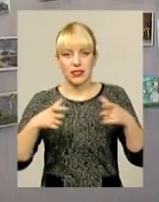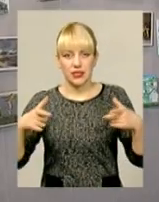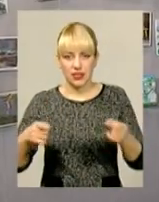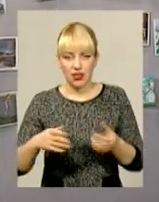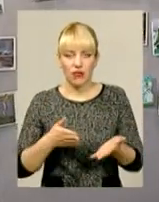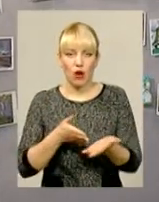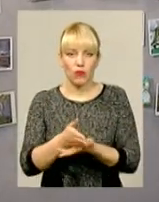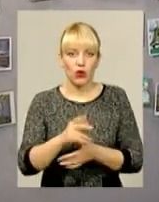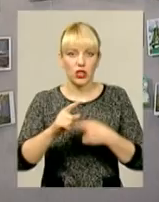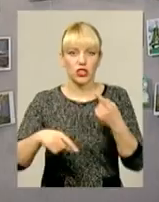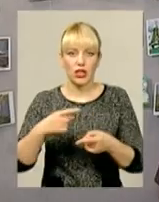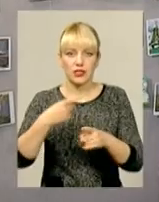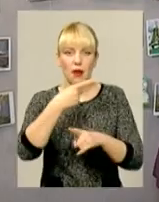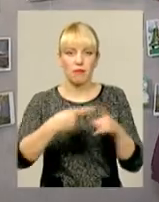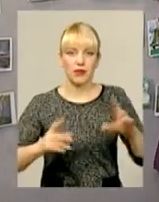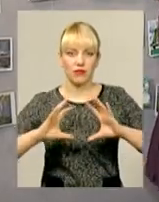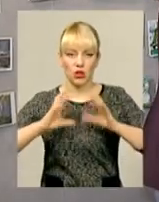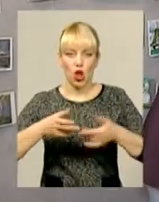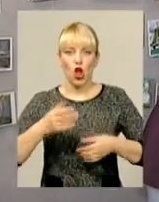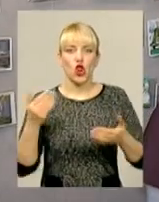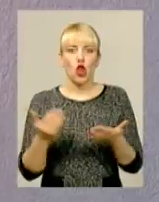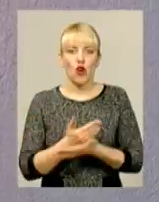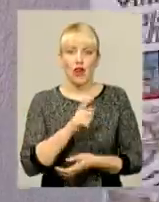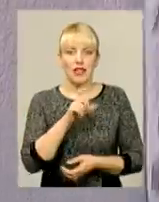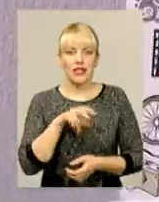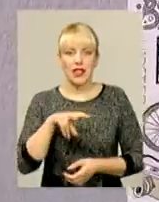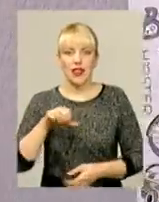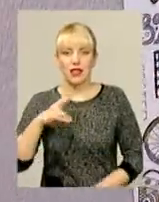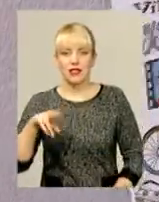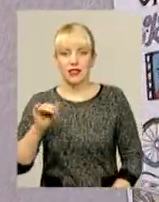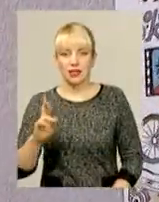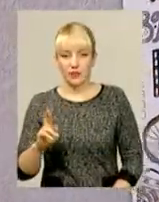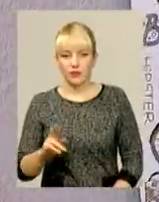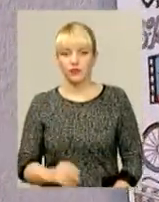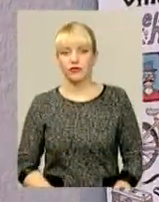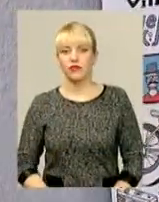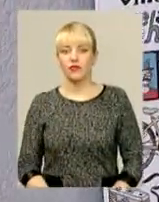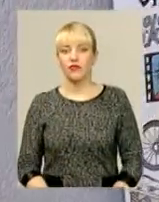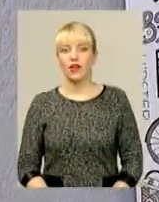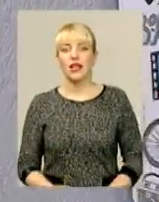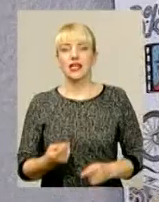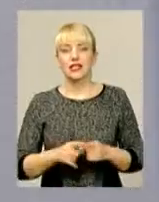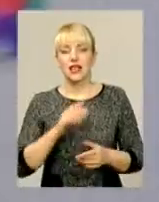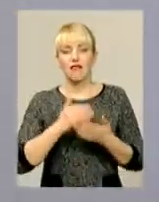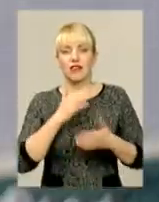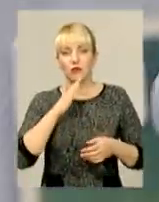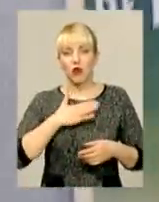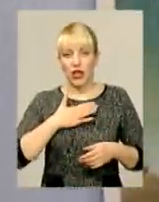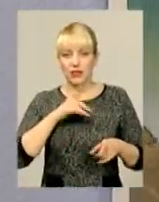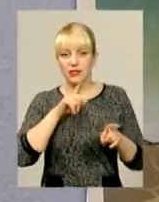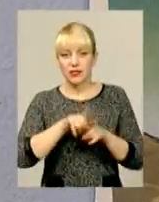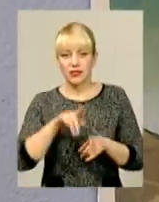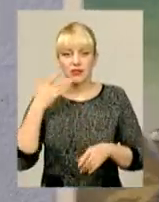пролягав через півземної кулі аж із Нової Зеландії. Це з Нової Зеландії, це від моєї сестри з Америки,